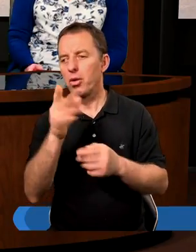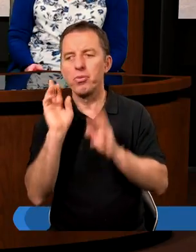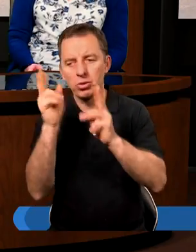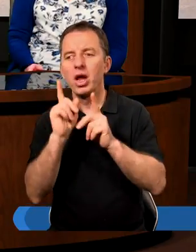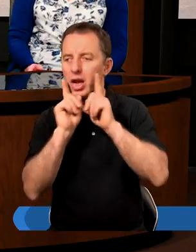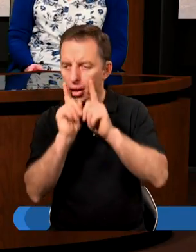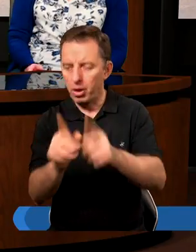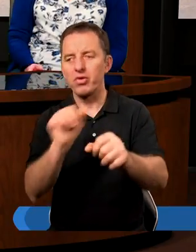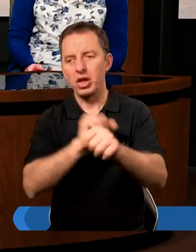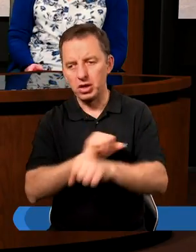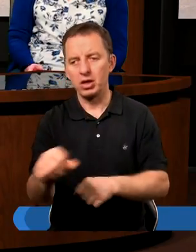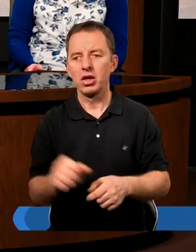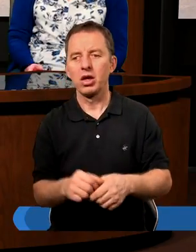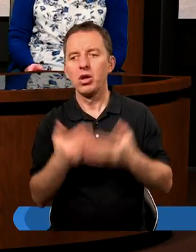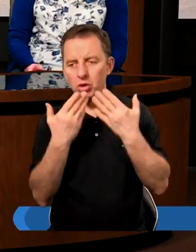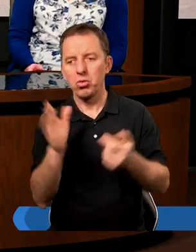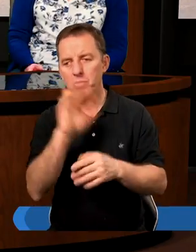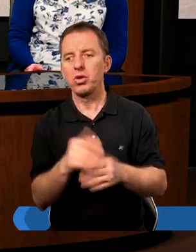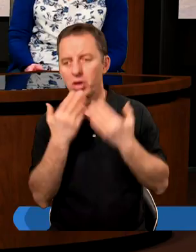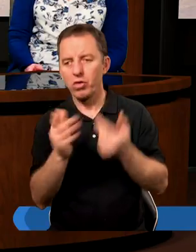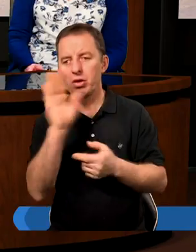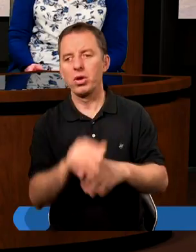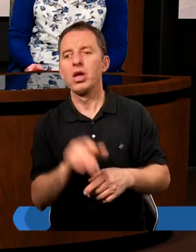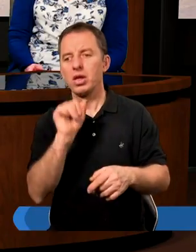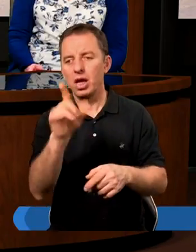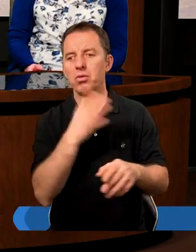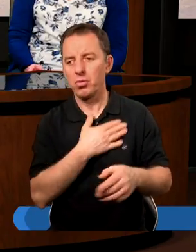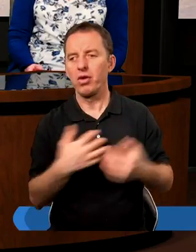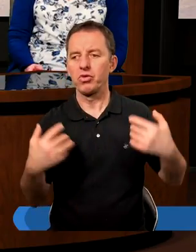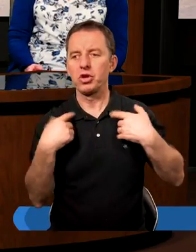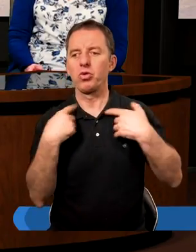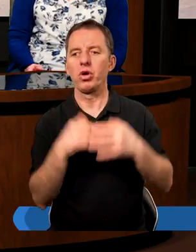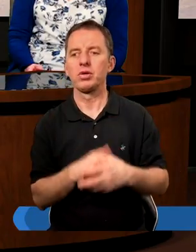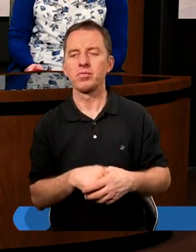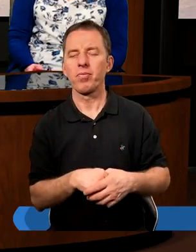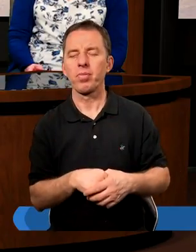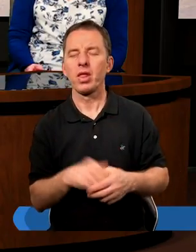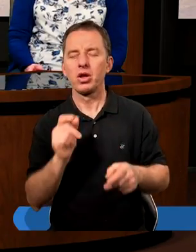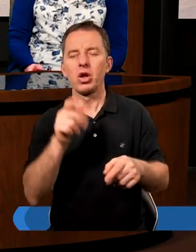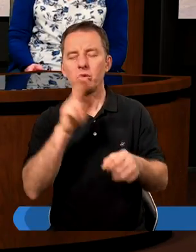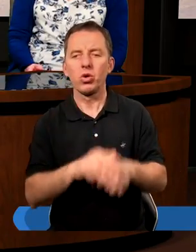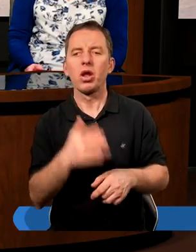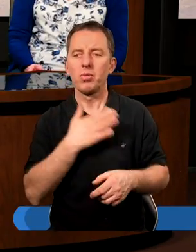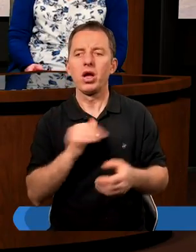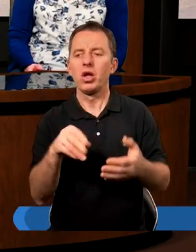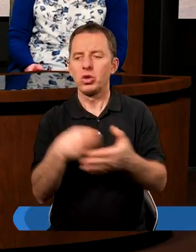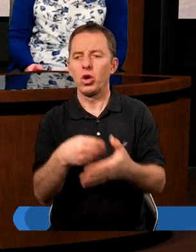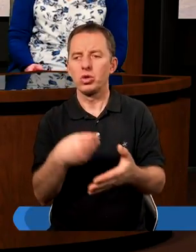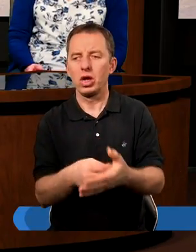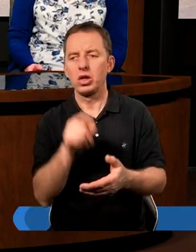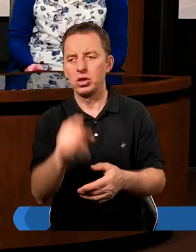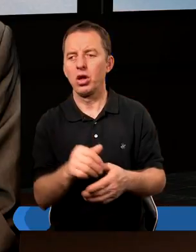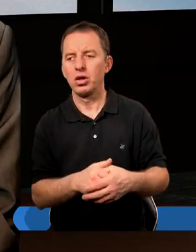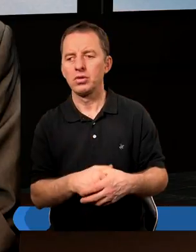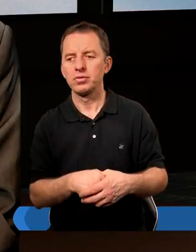brzmi, ale tak naprawdę jest. No to chwała Bogu. Trzeba dziękować Bogu, bo taki masz czas w życiu, który warto docenić, prawda?